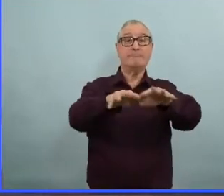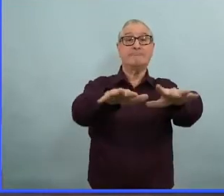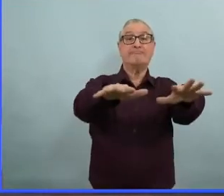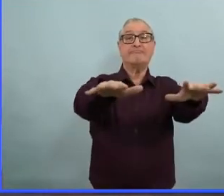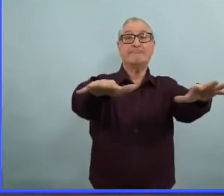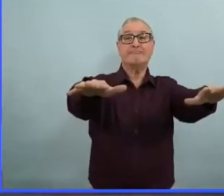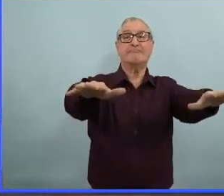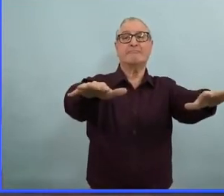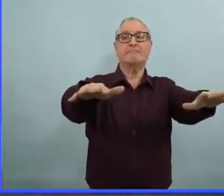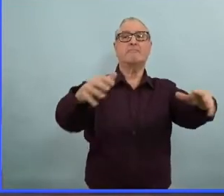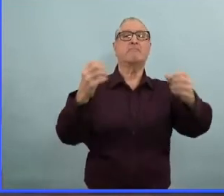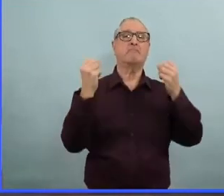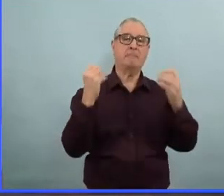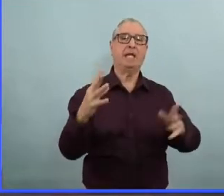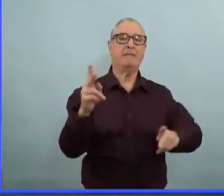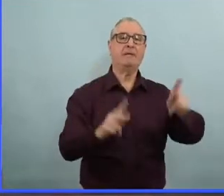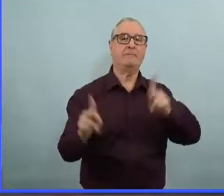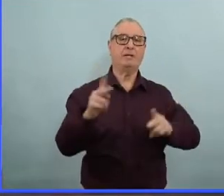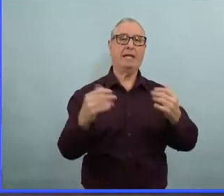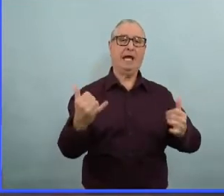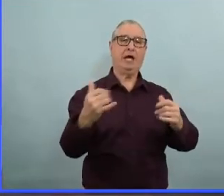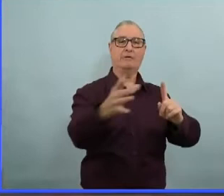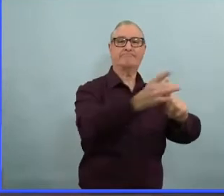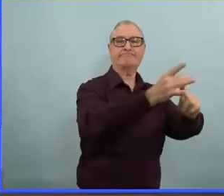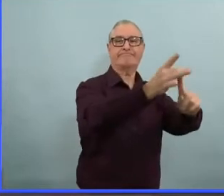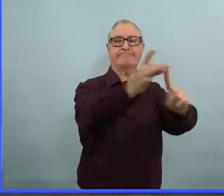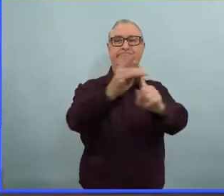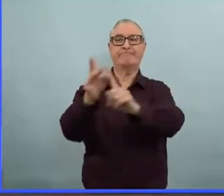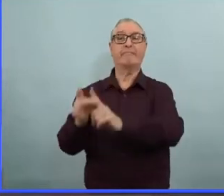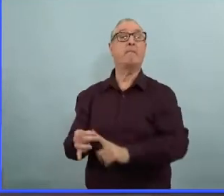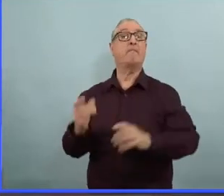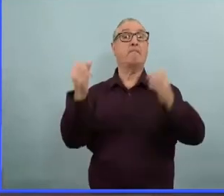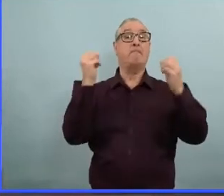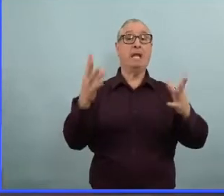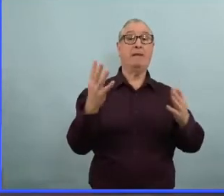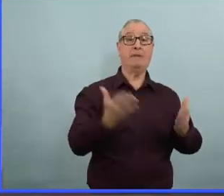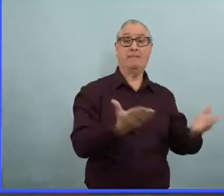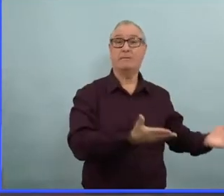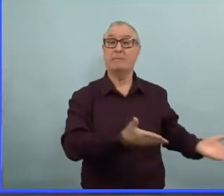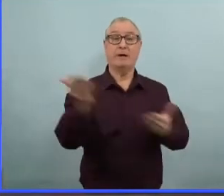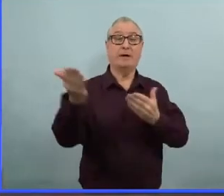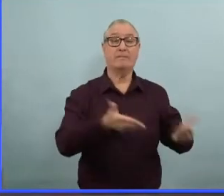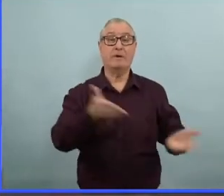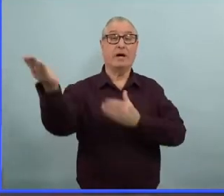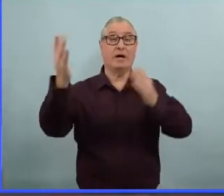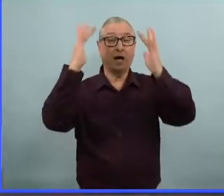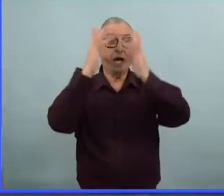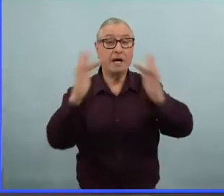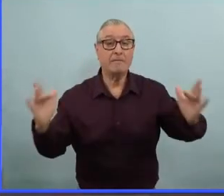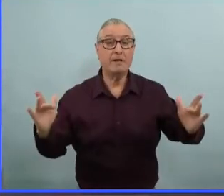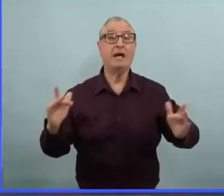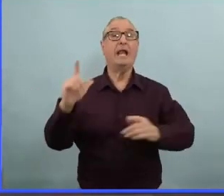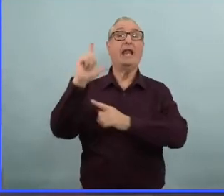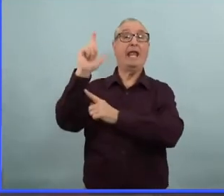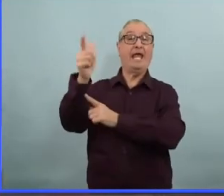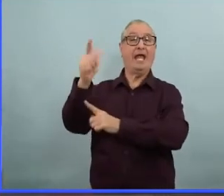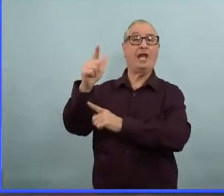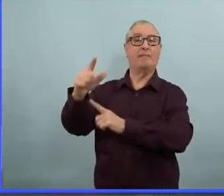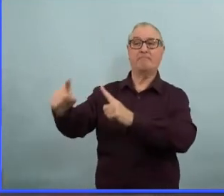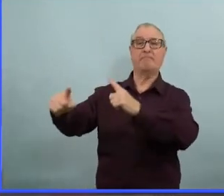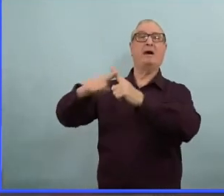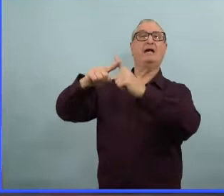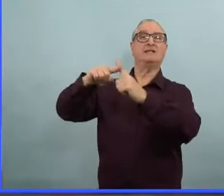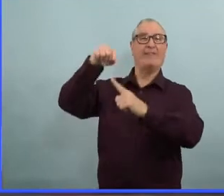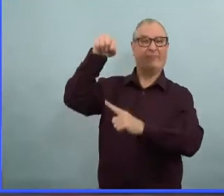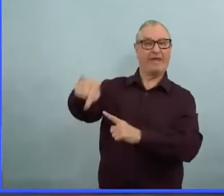qui, à ce moment-là, testent positif pour la COVID-19. Donc, au niveau de la santé publique, lorsqu'on examine